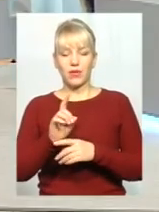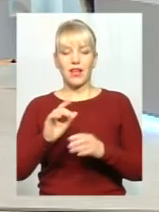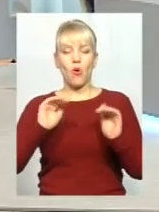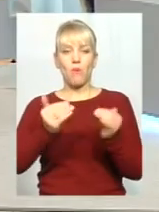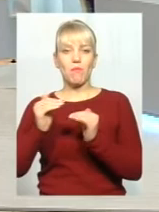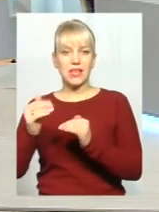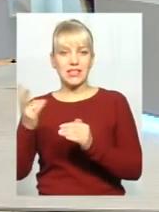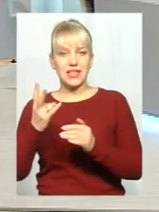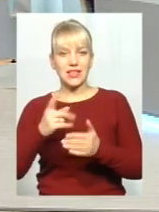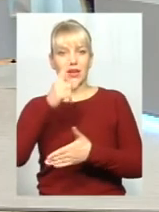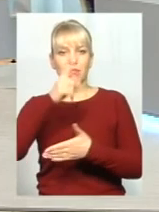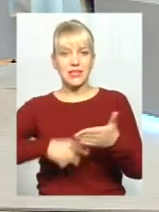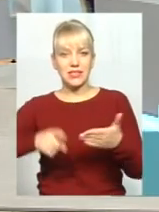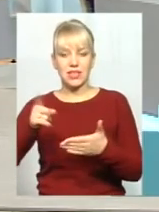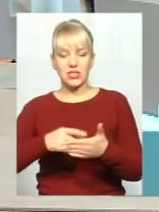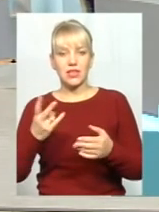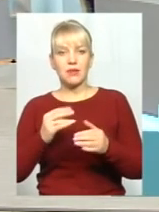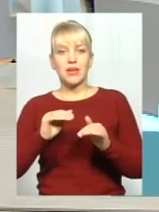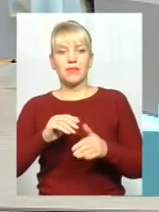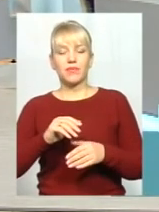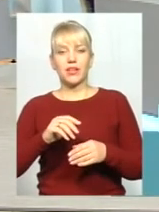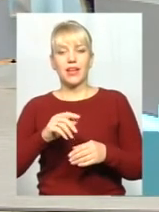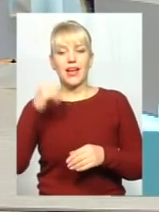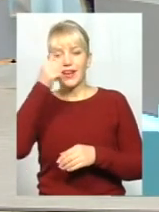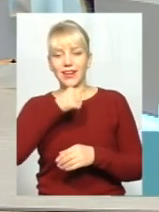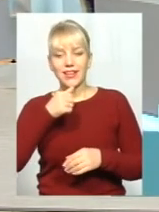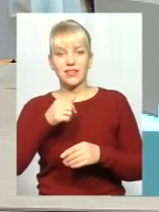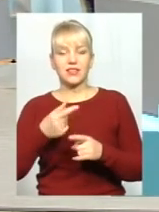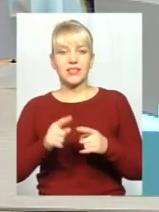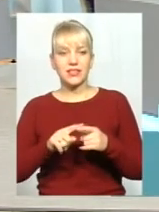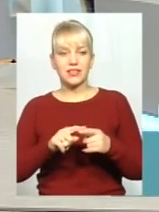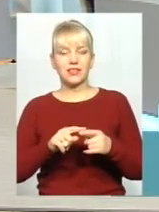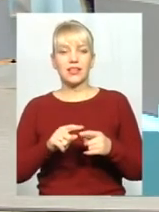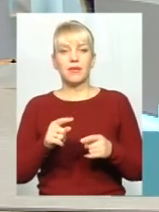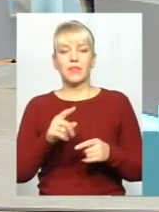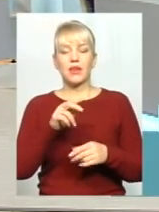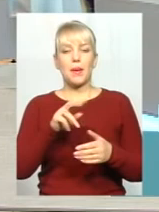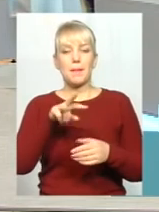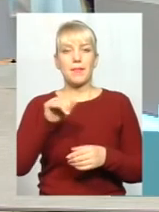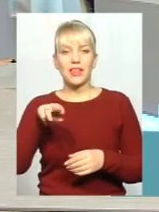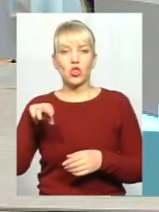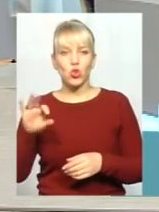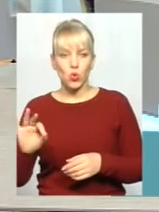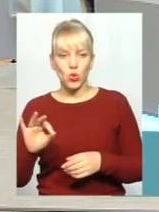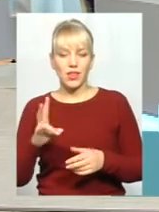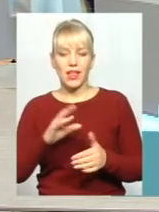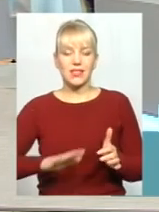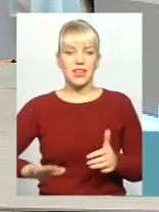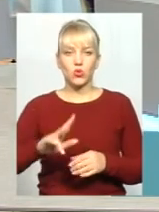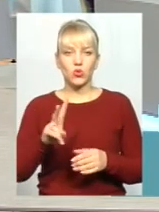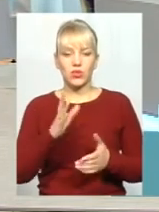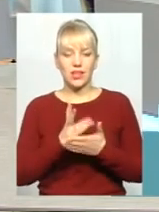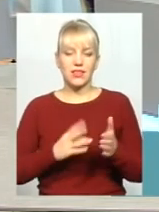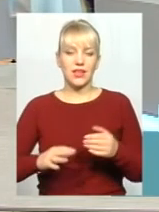в євронормах, і знявши рік випуску автомобіля, розмитнення тих автомобілів, які знаходяться на території, чи